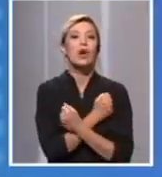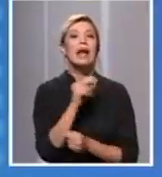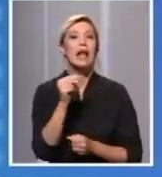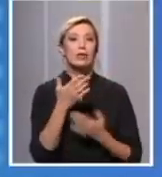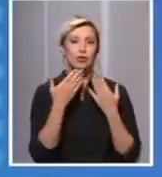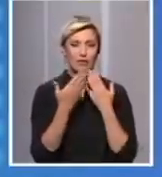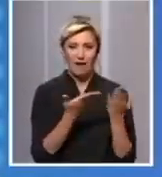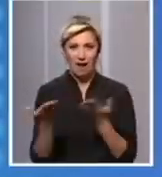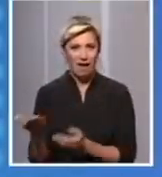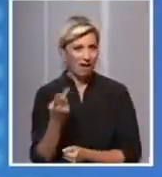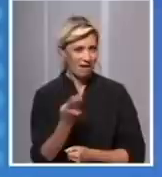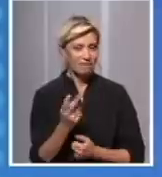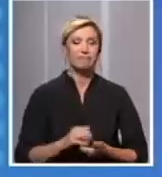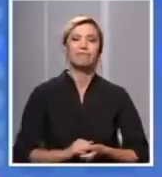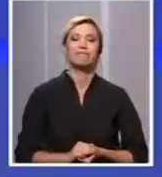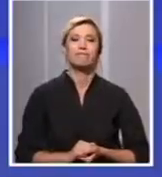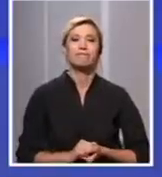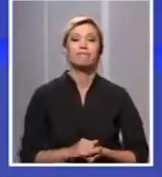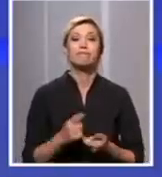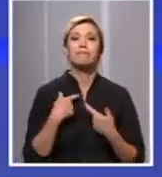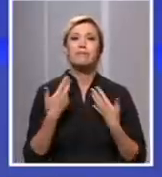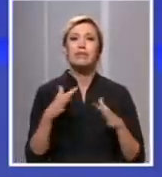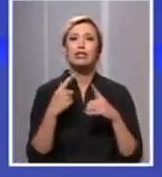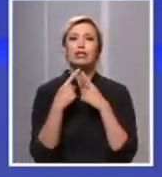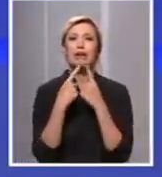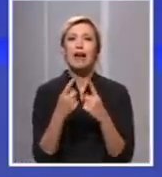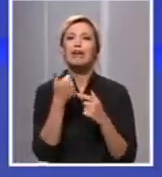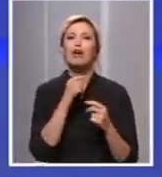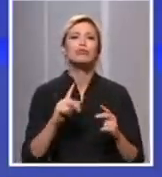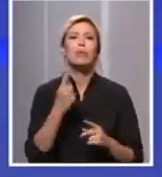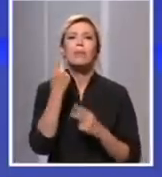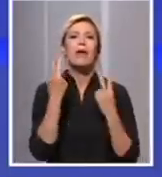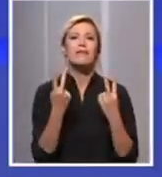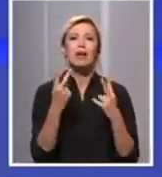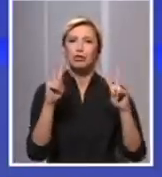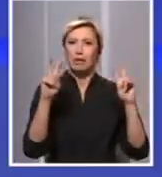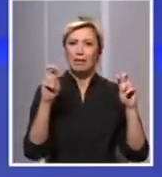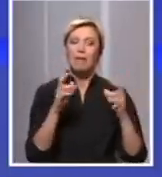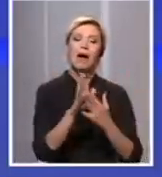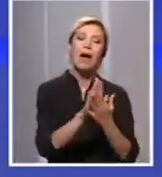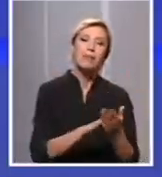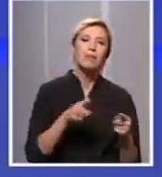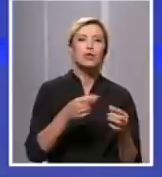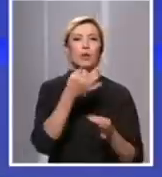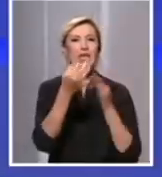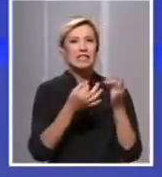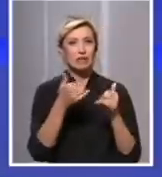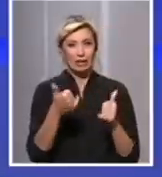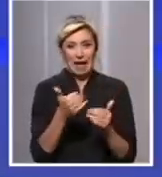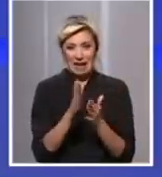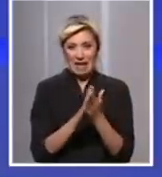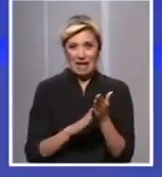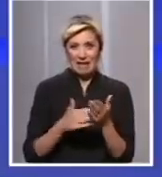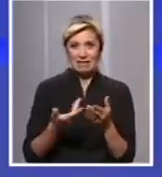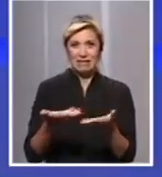ovde. Hvala što ste nas poznuli. Ja sam rekla o što su nam ključne teme, ali ipak moramo da počnemo od izveštaja koju smo dobili danas u 15 časova.